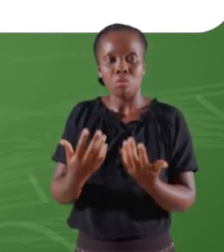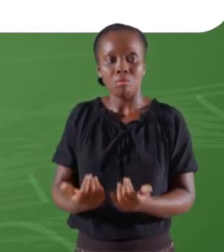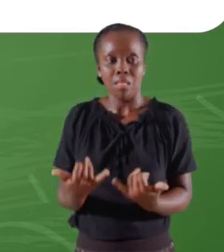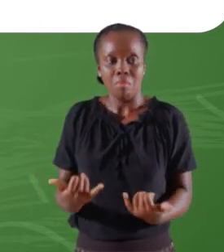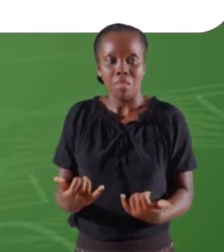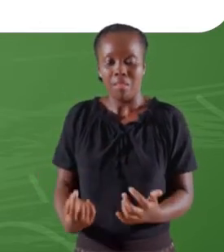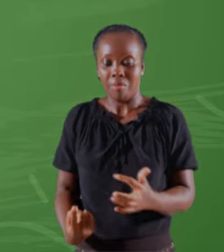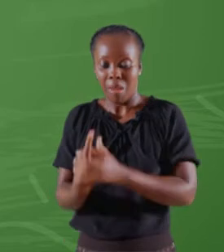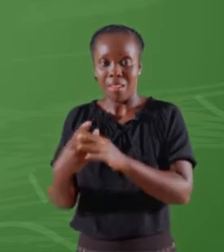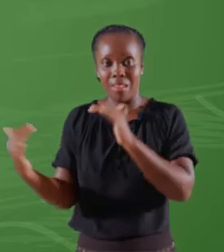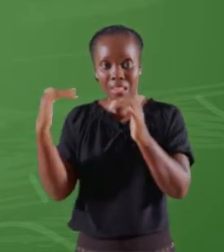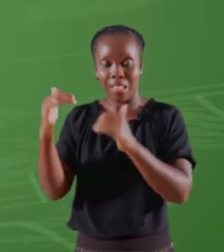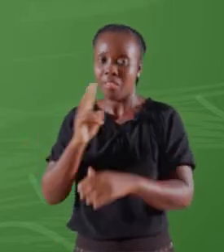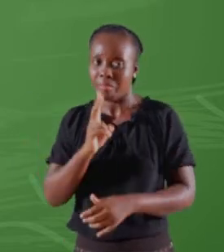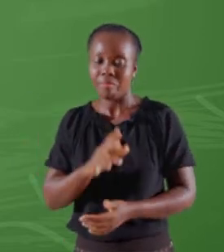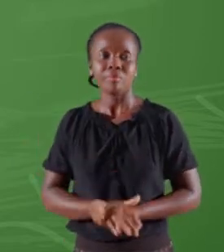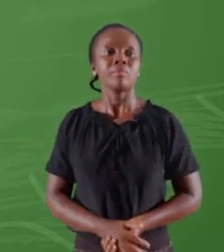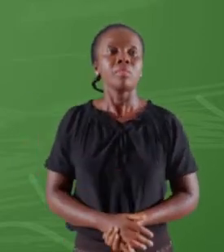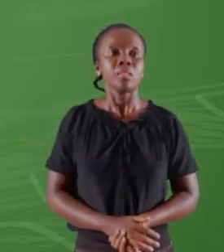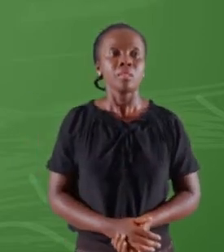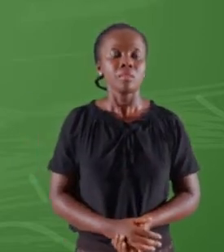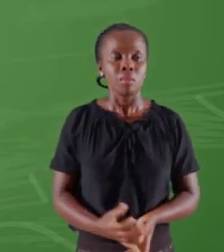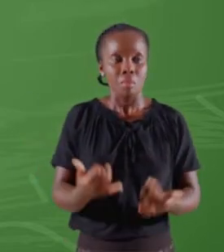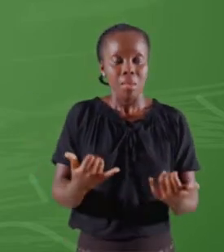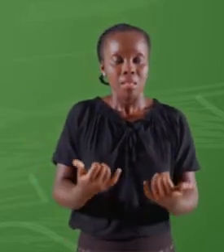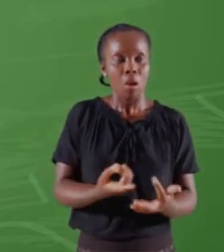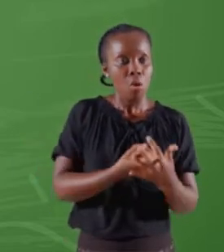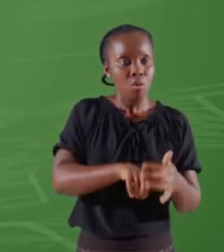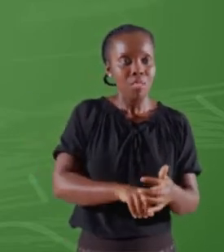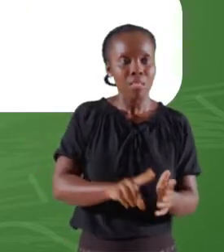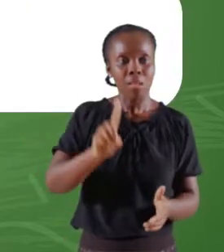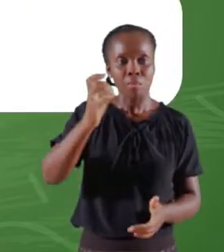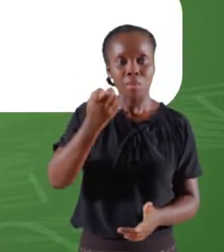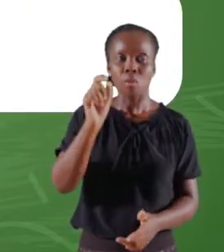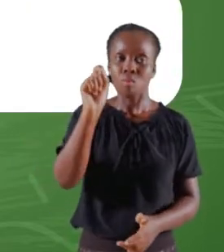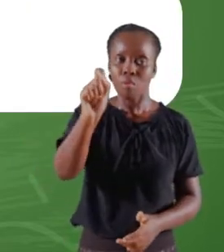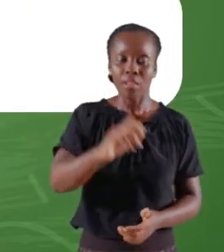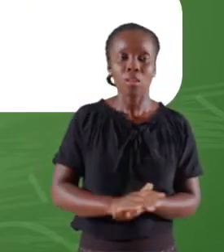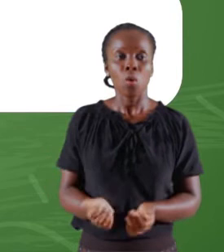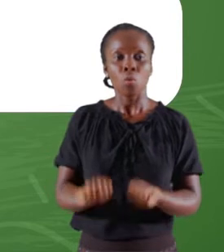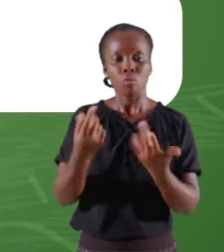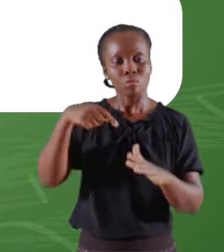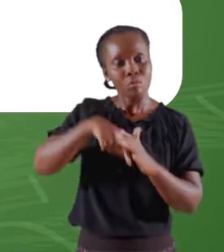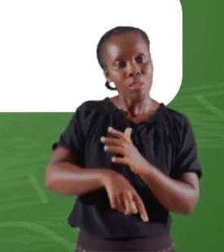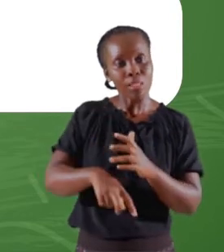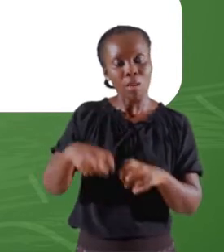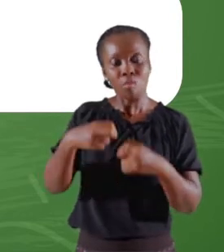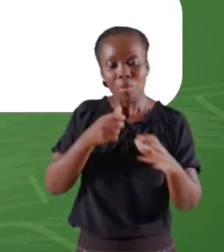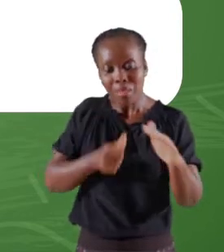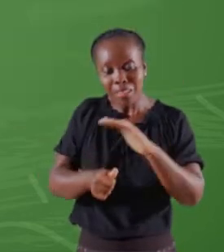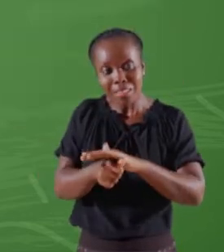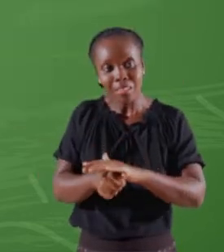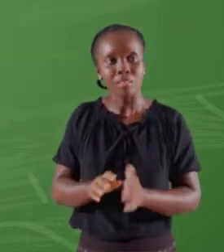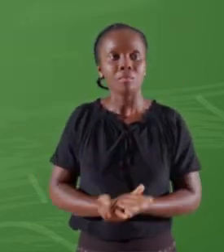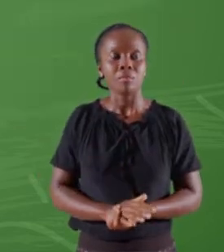la Seconde Guerre mondiale. Donc on revient au petit 1, c'est-à-dire aux causes lointaines. Ici, nous avons